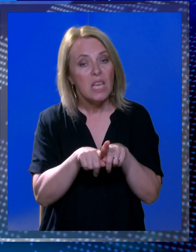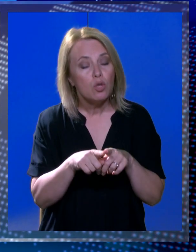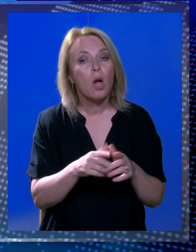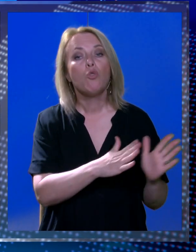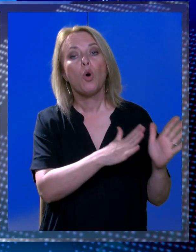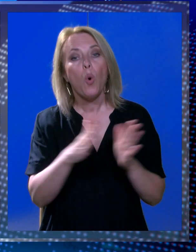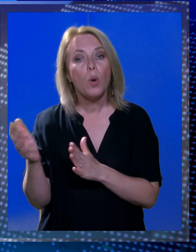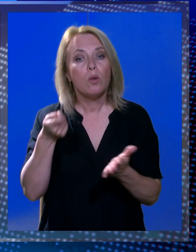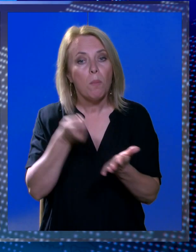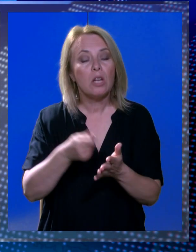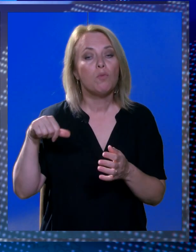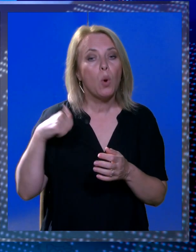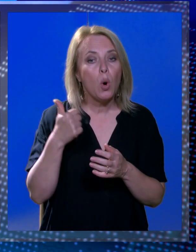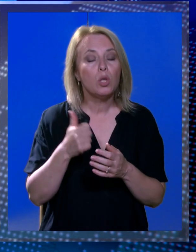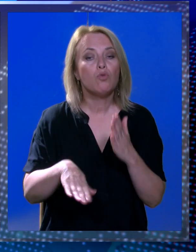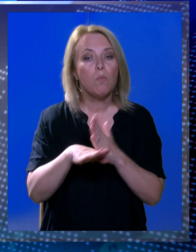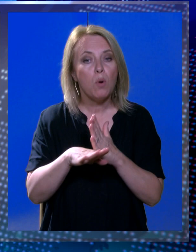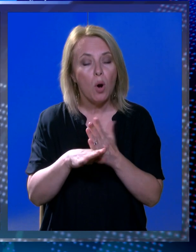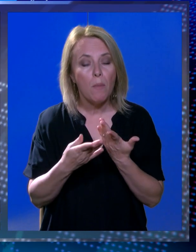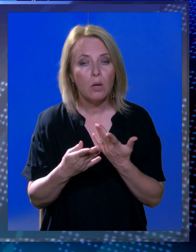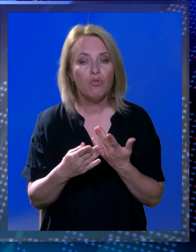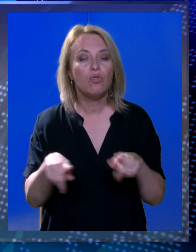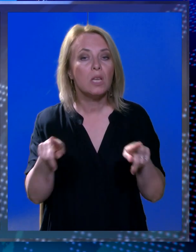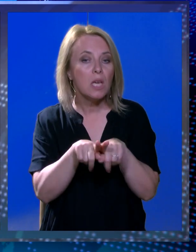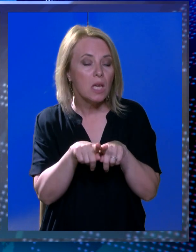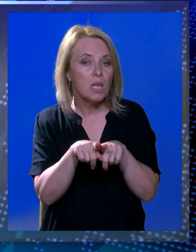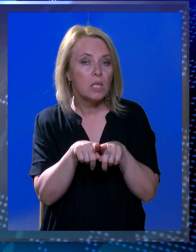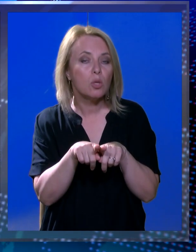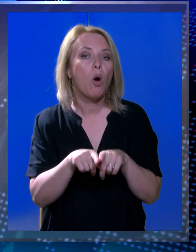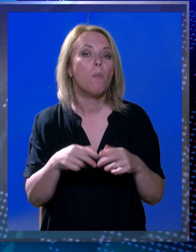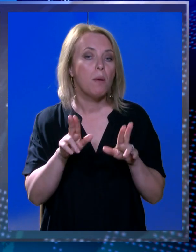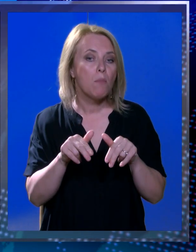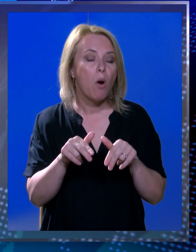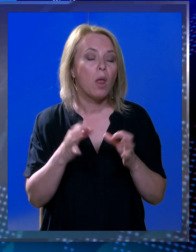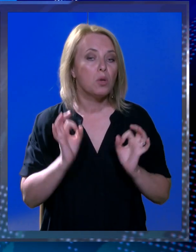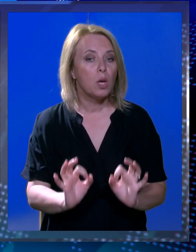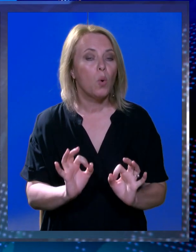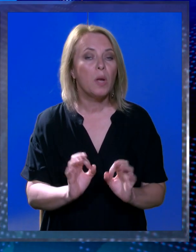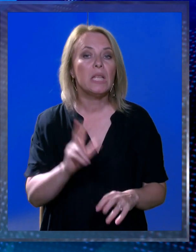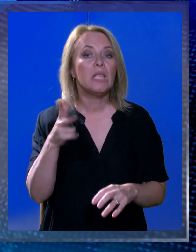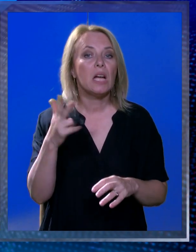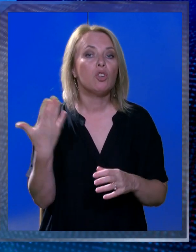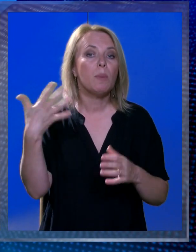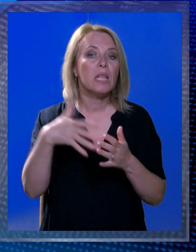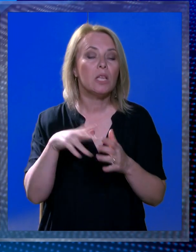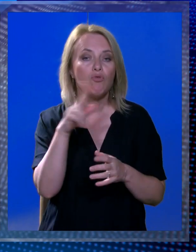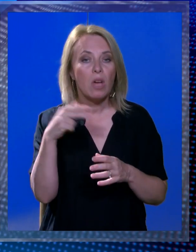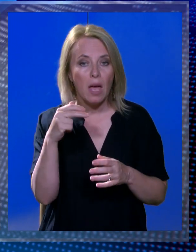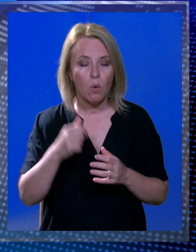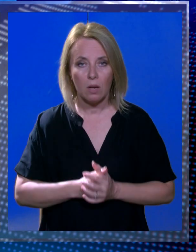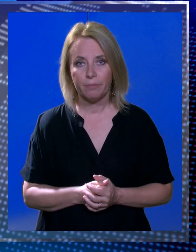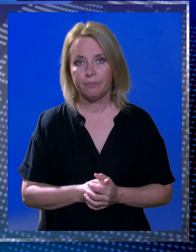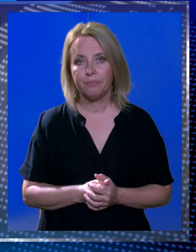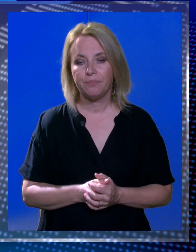isplačujemo godišnju pomoć, od 45.967,62 eura osigurali i traženih 5000